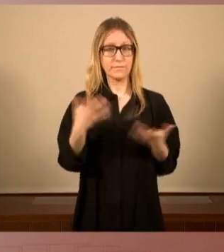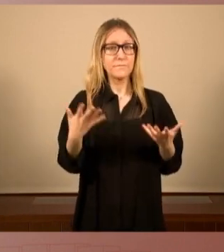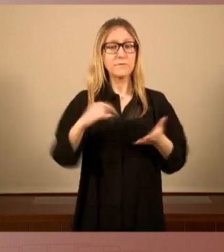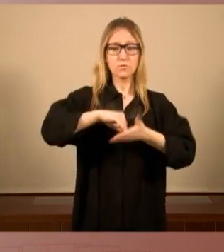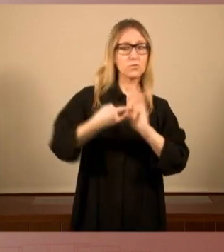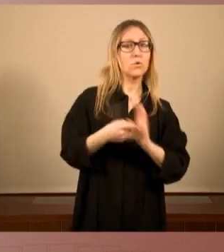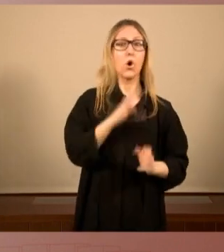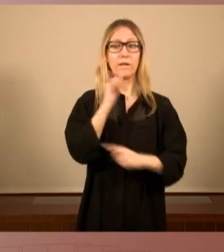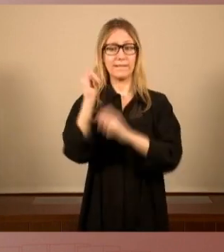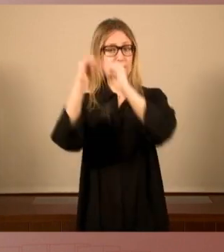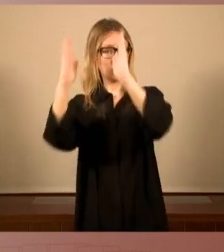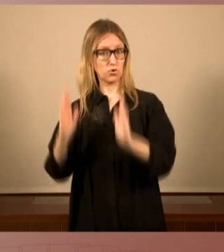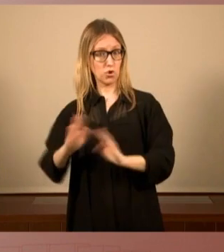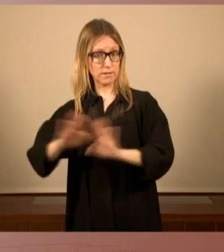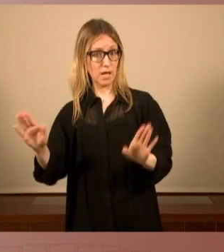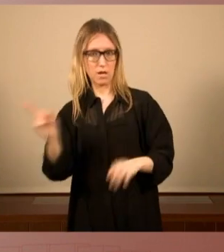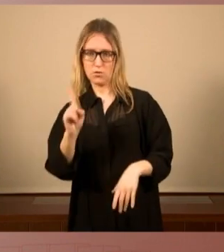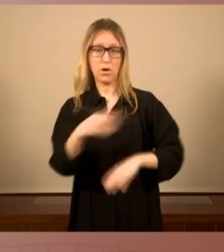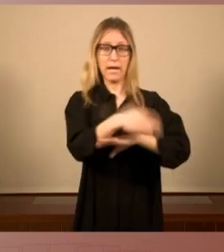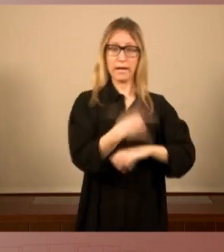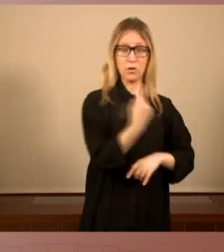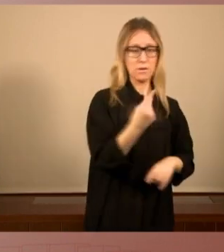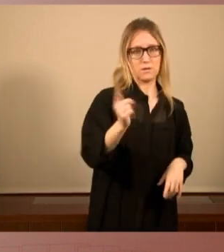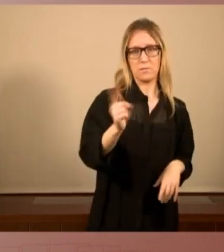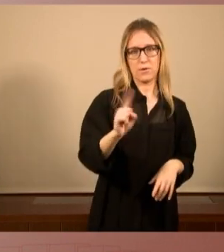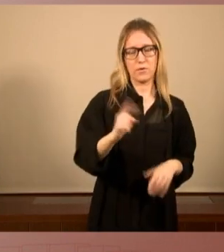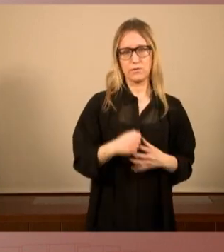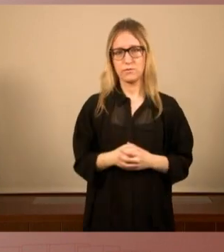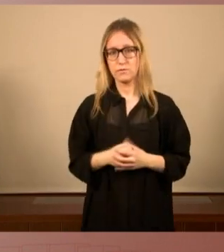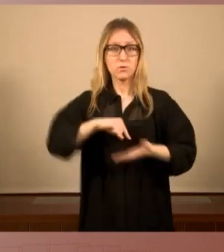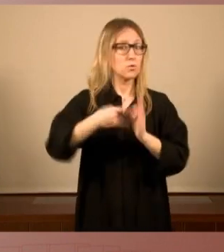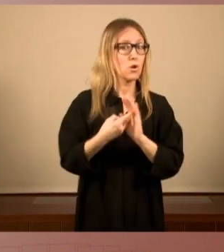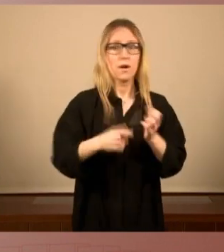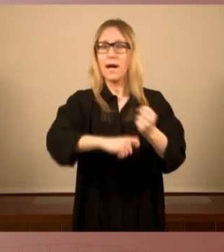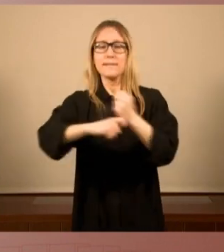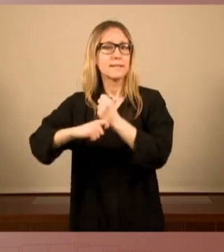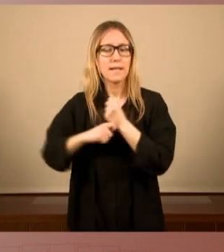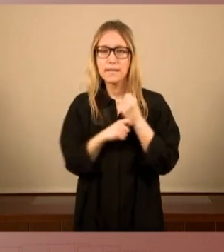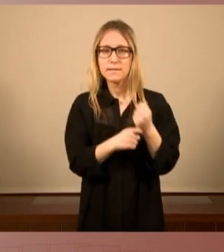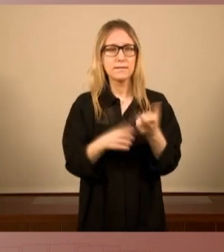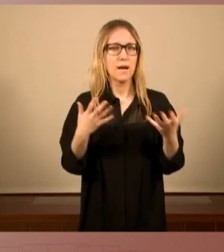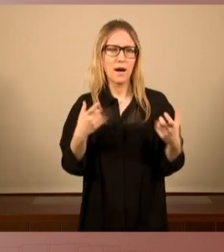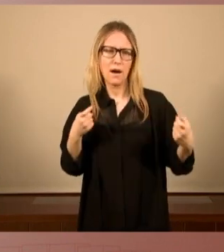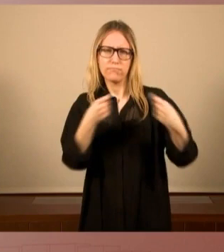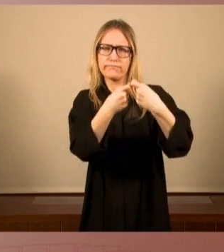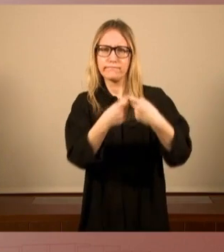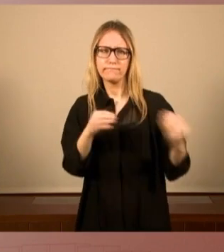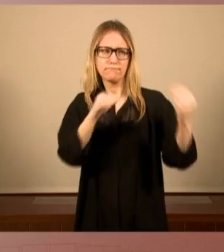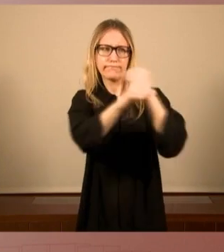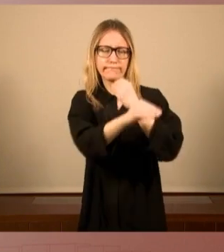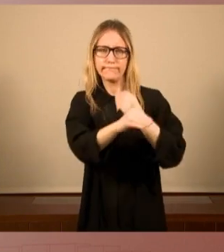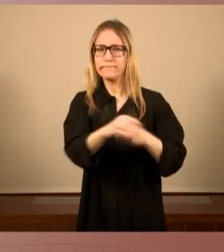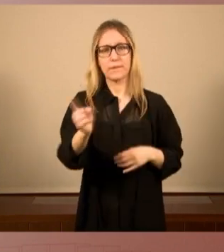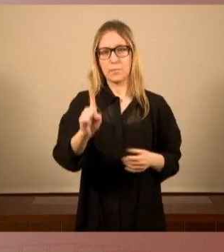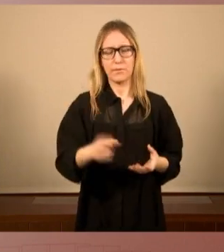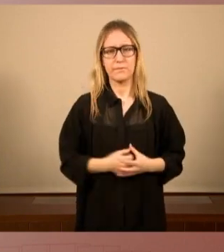ni només des del carrer i no ho resoldrem amb estratègies que es contraposin o que restin forces